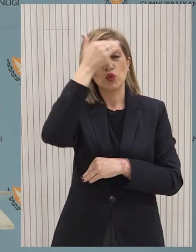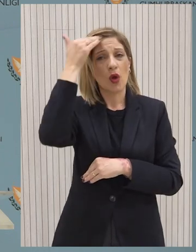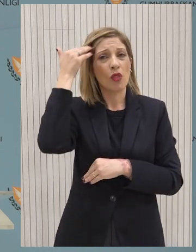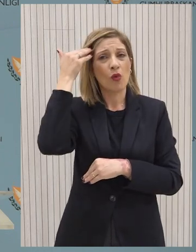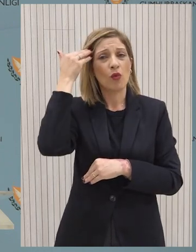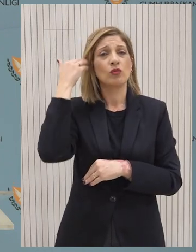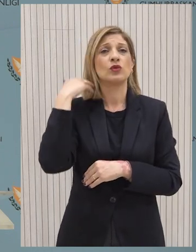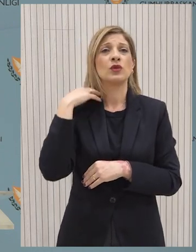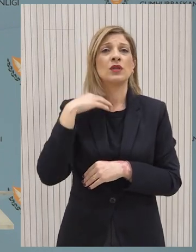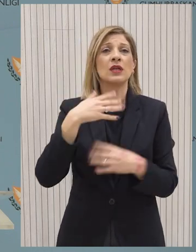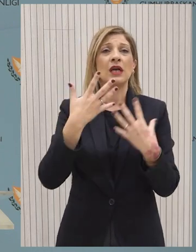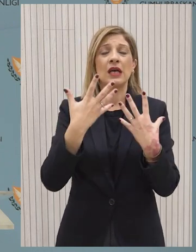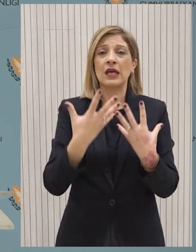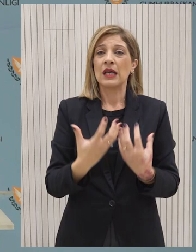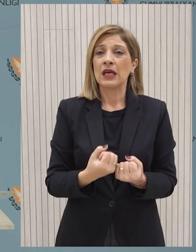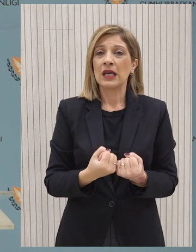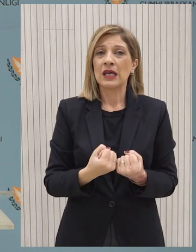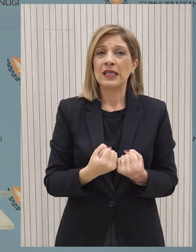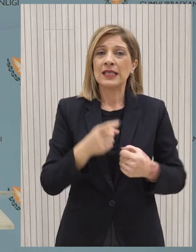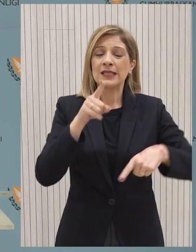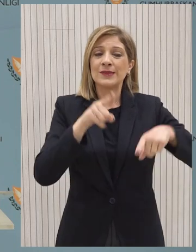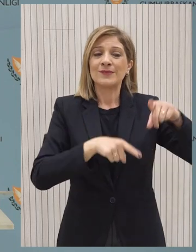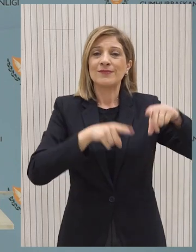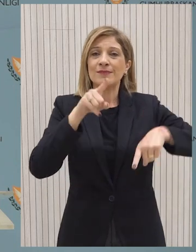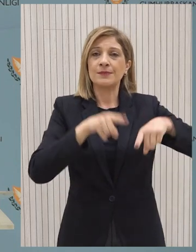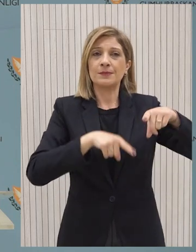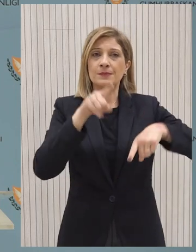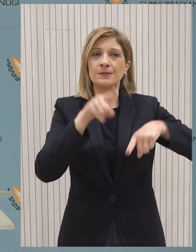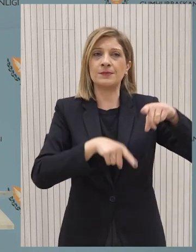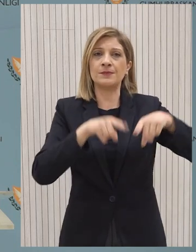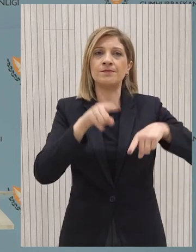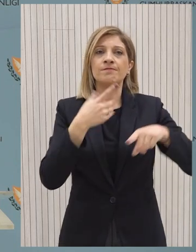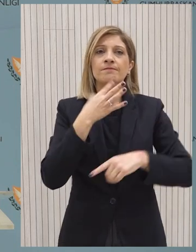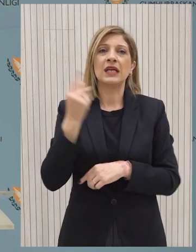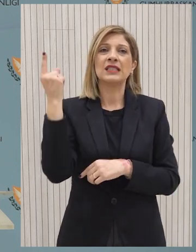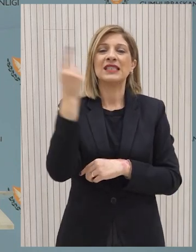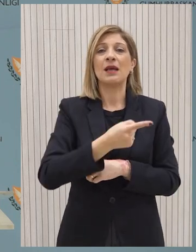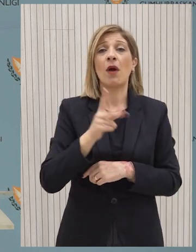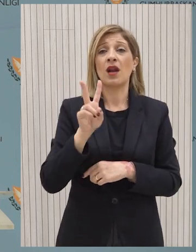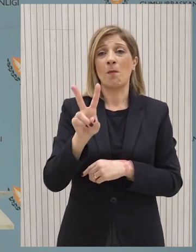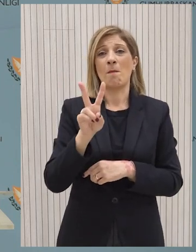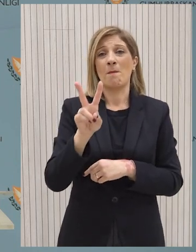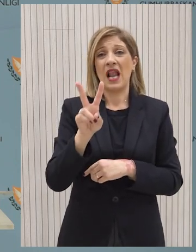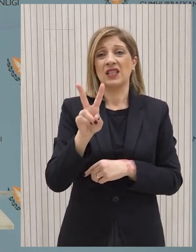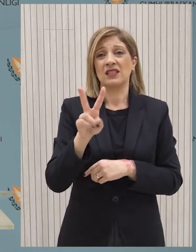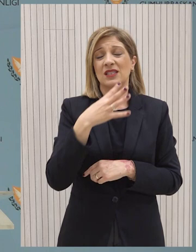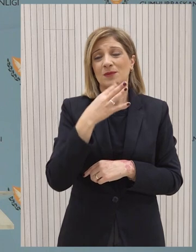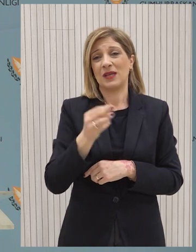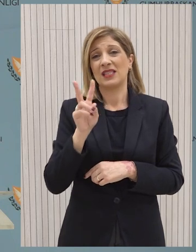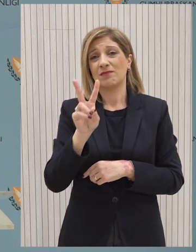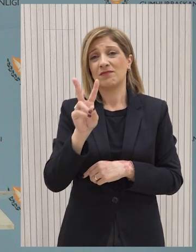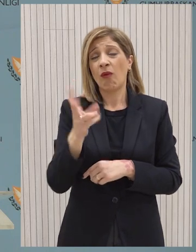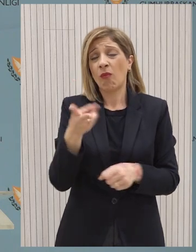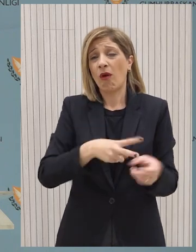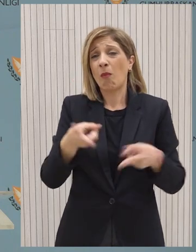χώρες. Ότι υπάρχει μια δυσανάλογη τιμωρία ουσιαστικά των Παλαισινίων υπάρχουν πάρα πολλές